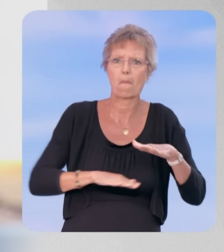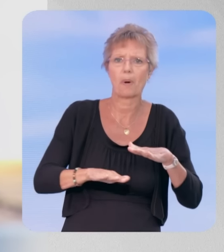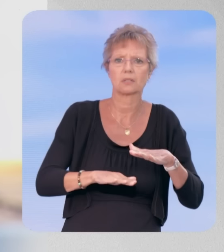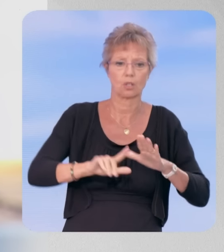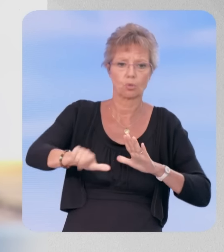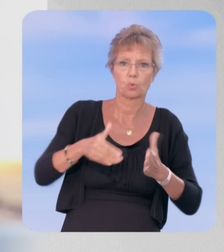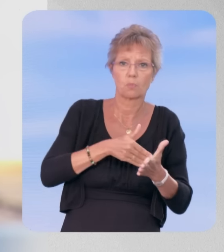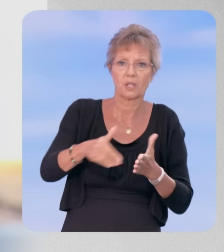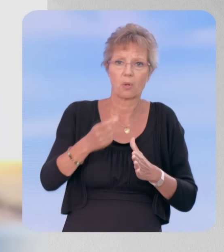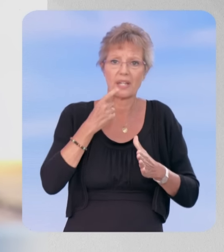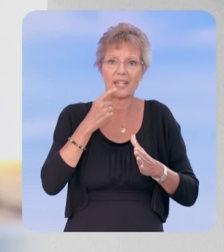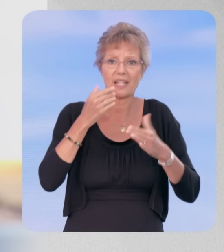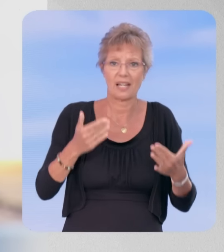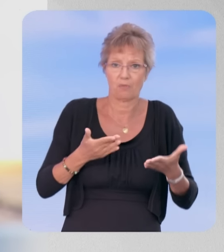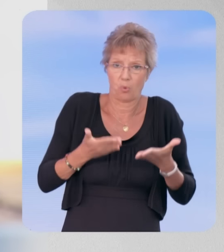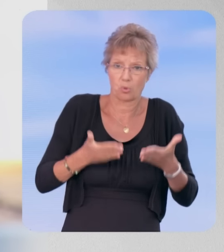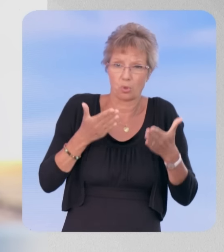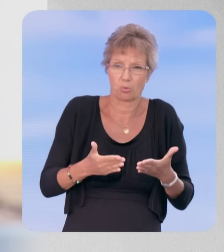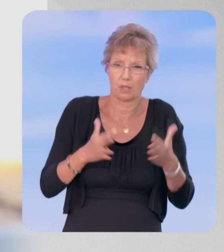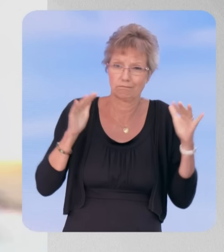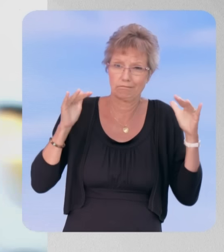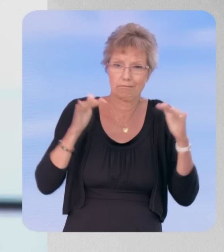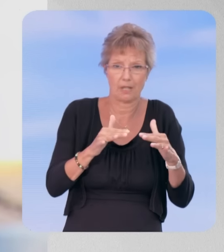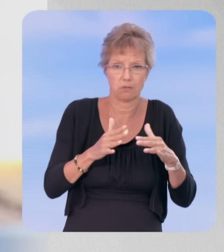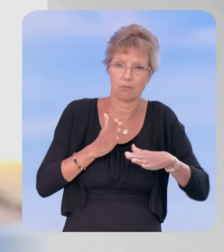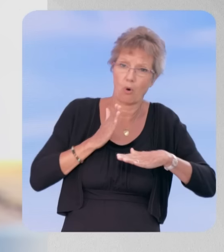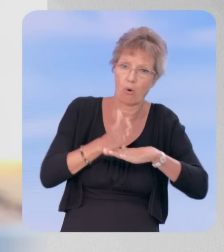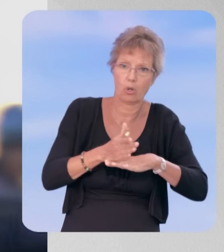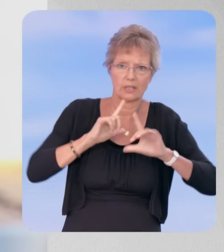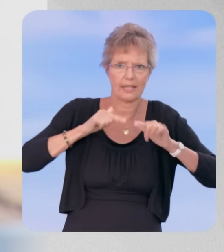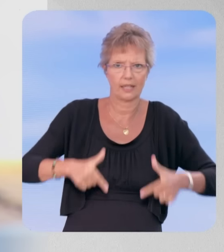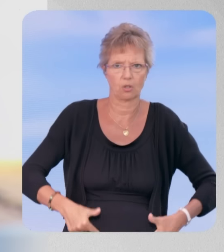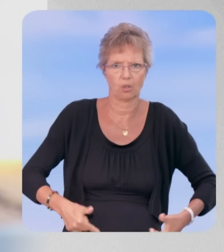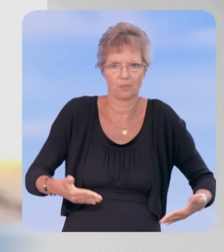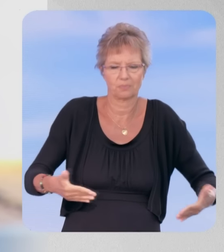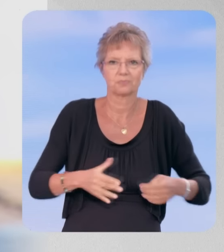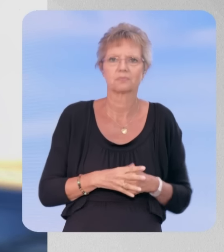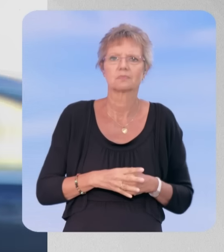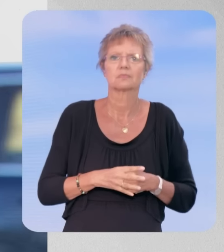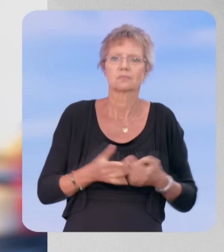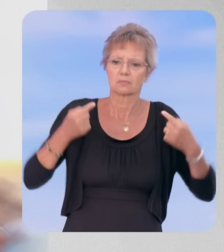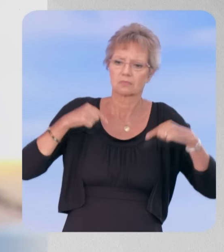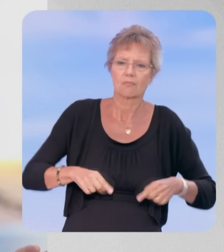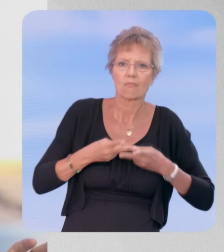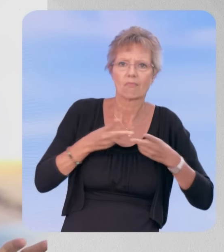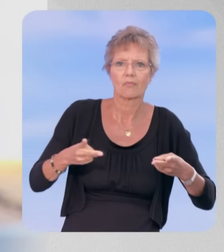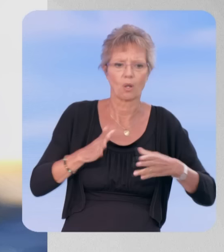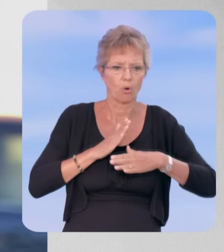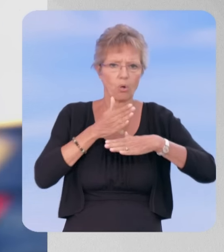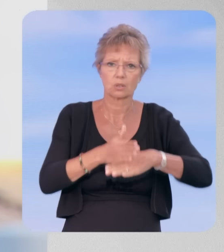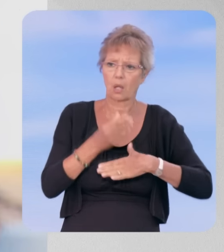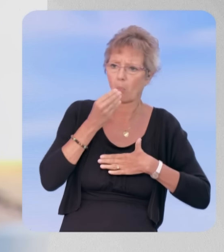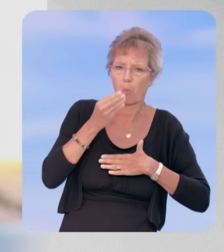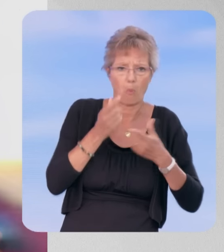dont certains nous regardent peut-être avant de partir au collège, au lycée ou à l'école, qui font leur rentrée aujourd'hui. Le gouvernement assure que la rentrée est gérée,